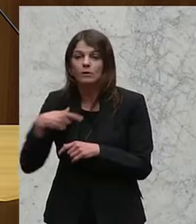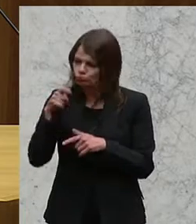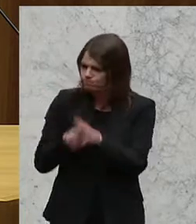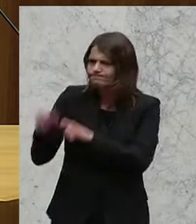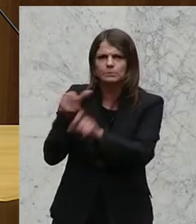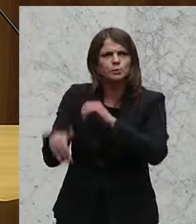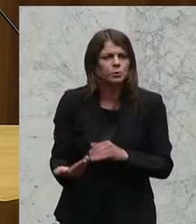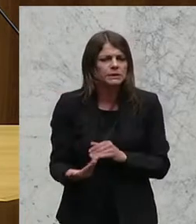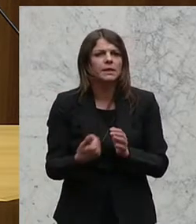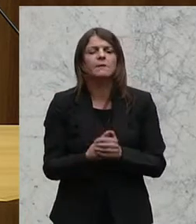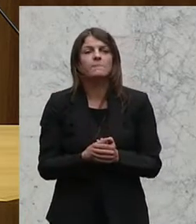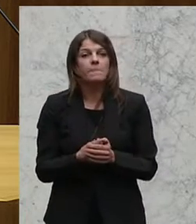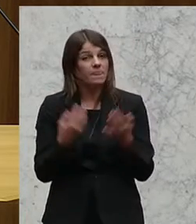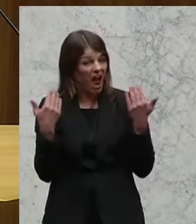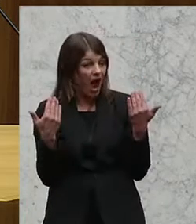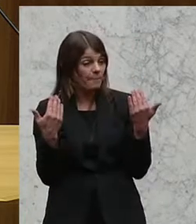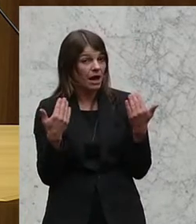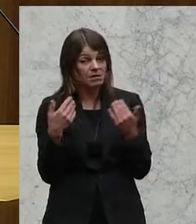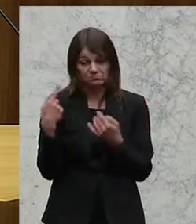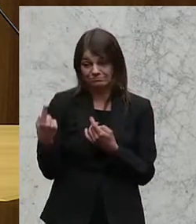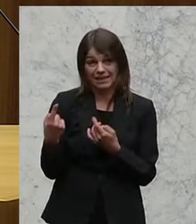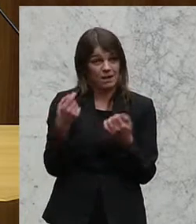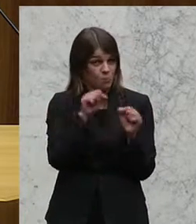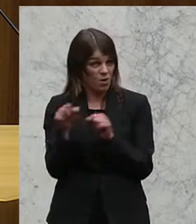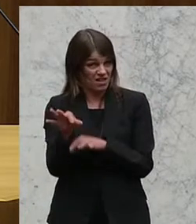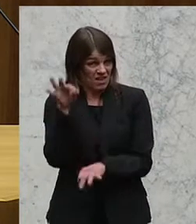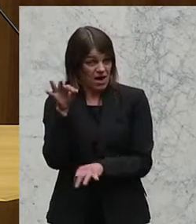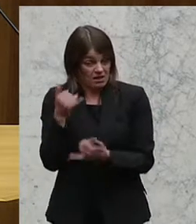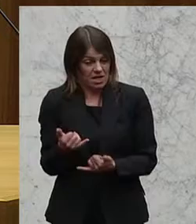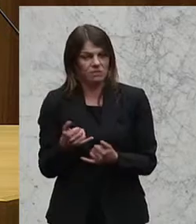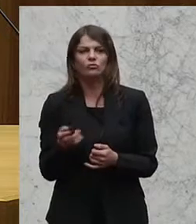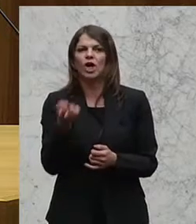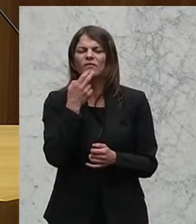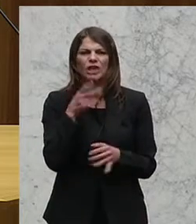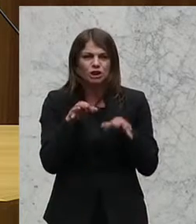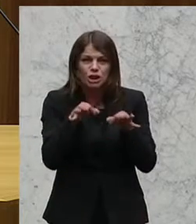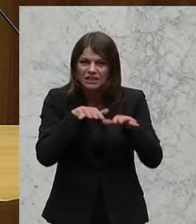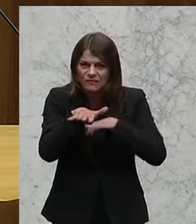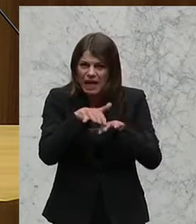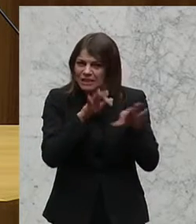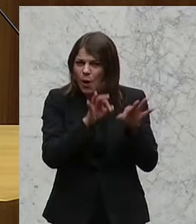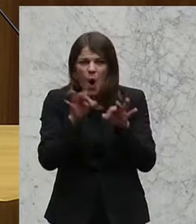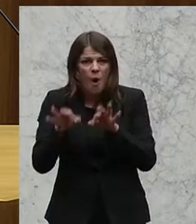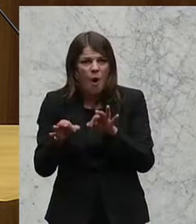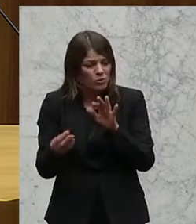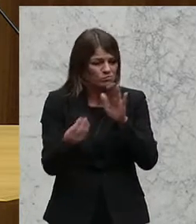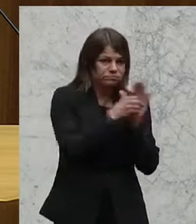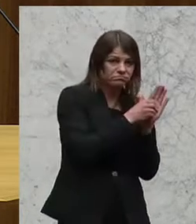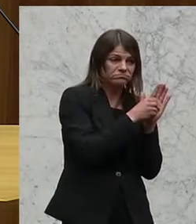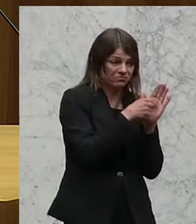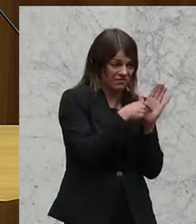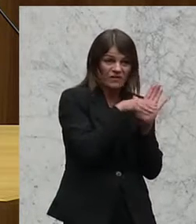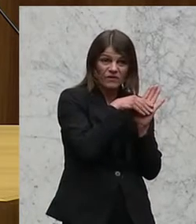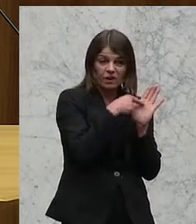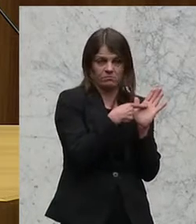Aber der Ansatz, den man gewählt hat, nämlich hierfür die Straßenverkehrsordnung zu verwenden,